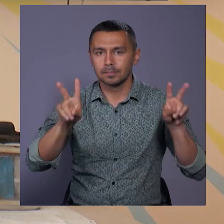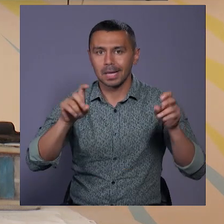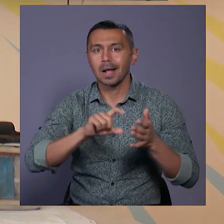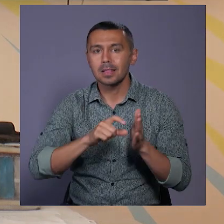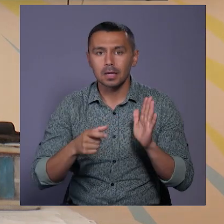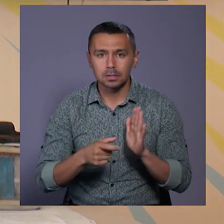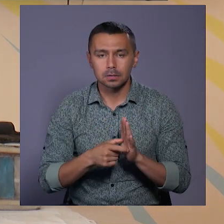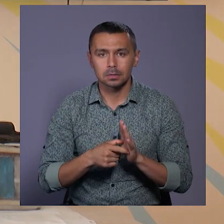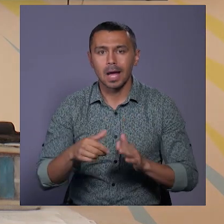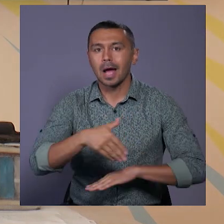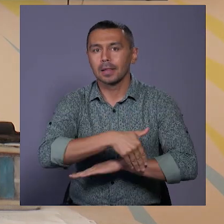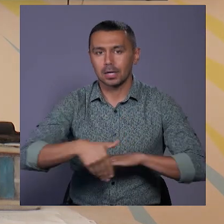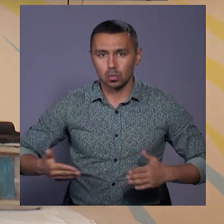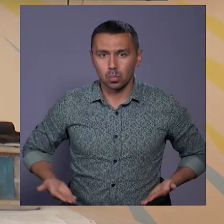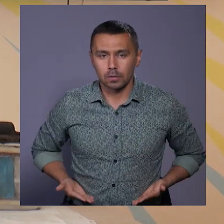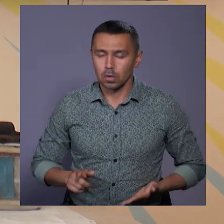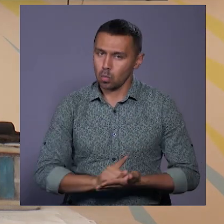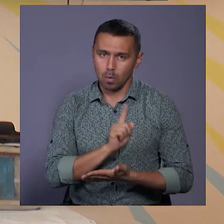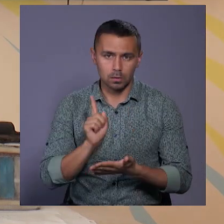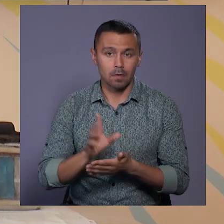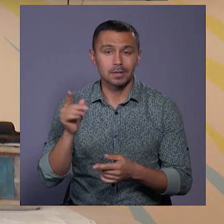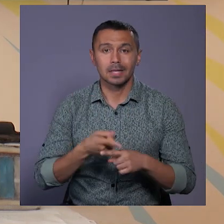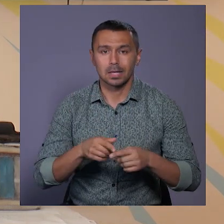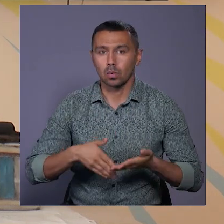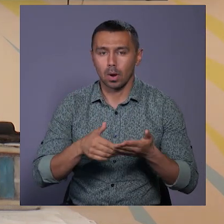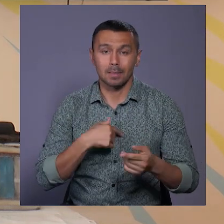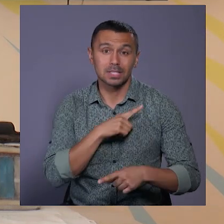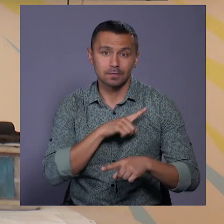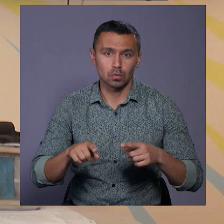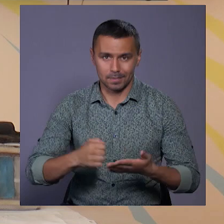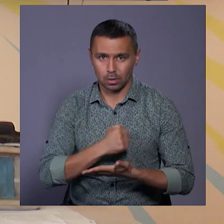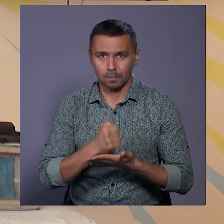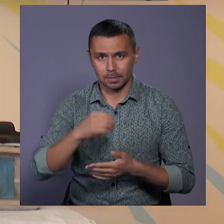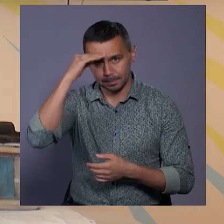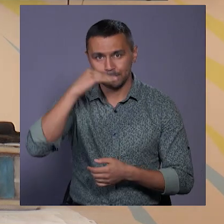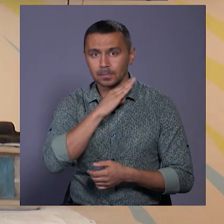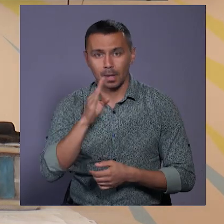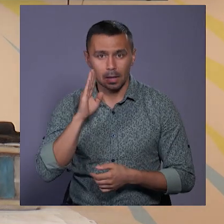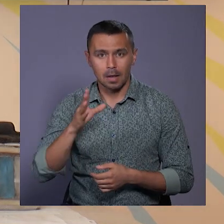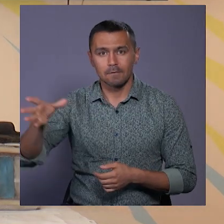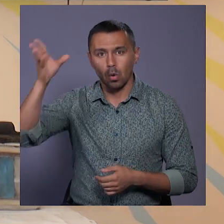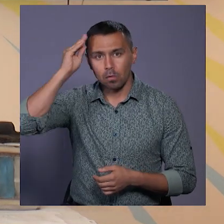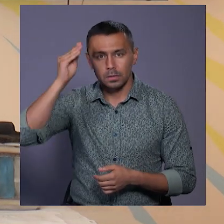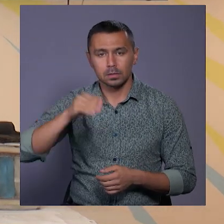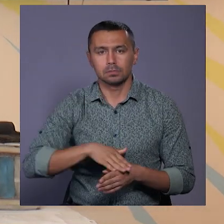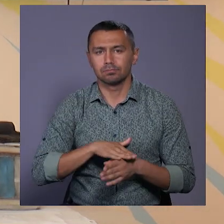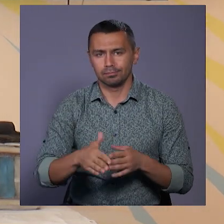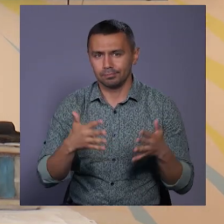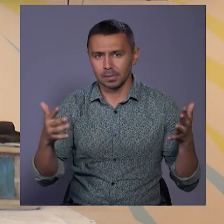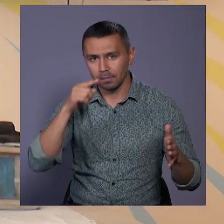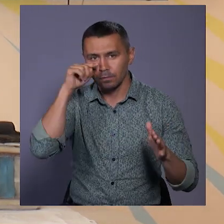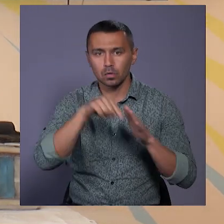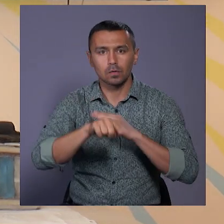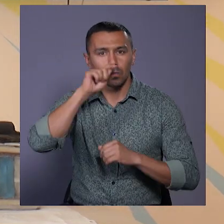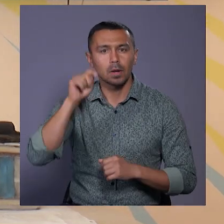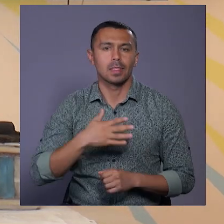класи, адресу проживання обов'язково. Все це допомагає нам швидко встановити батьків. Враховуючи повномасштабне вторгнення в